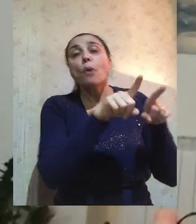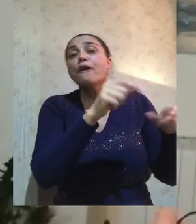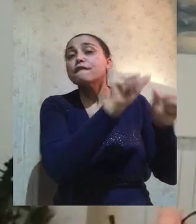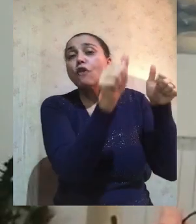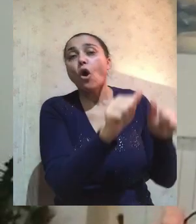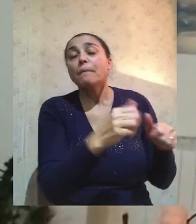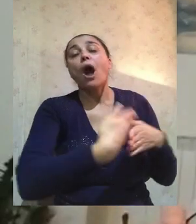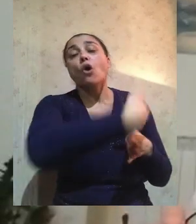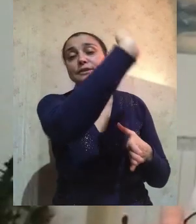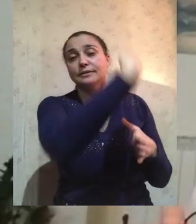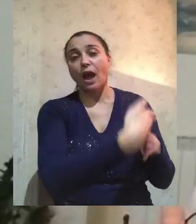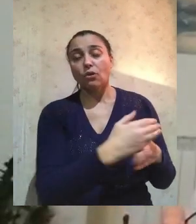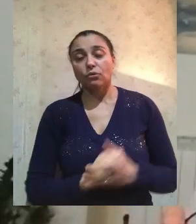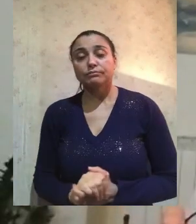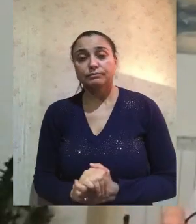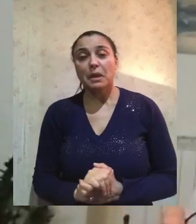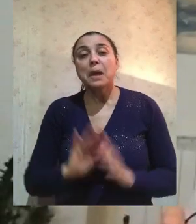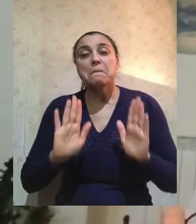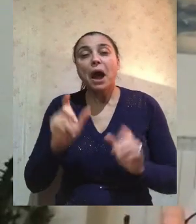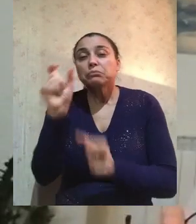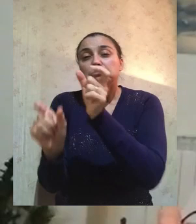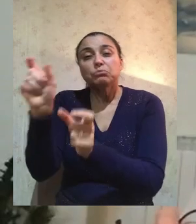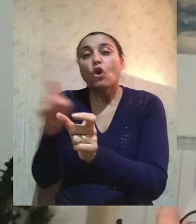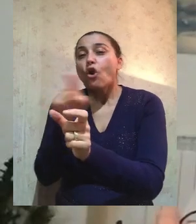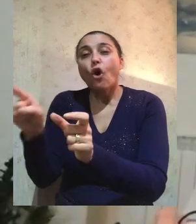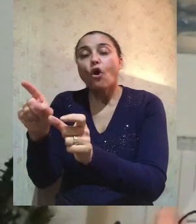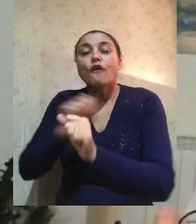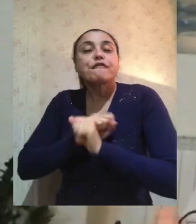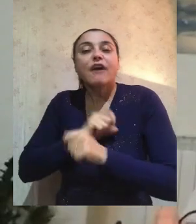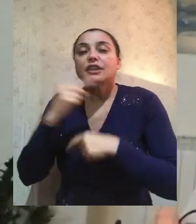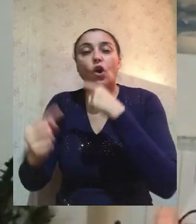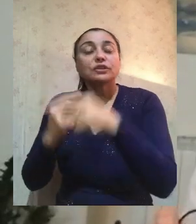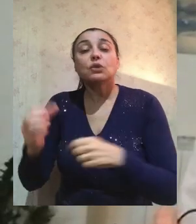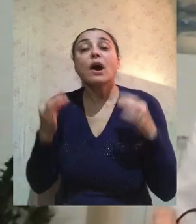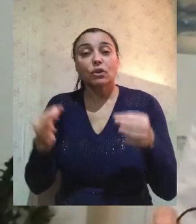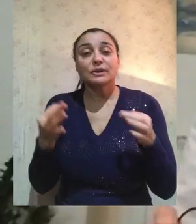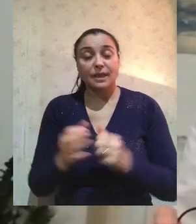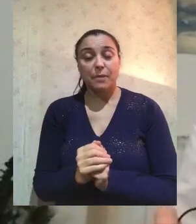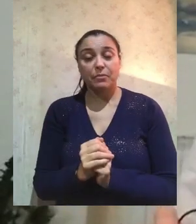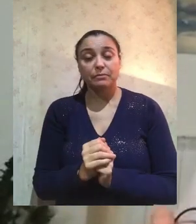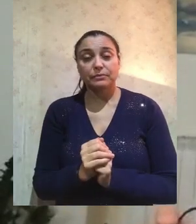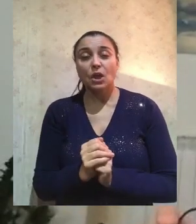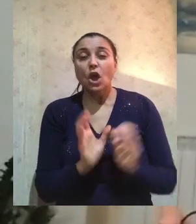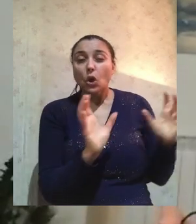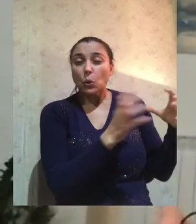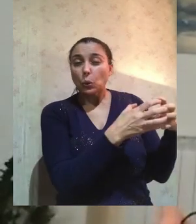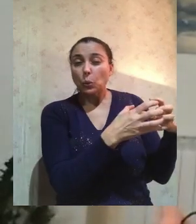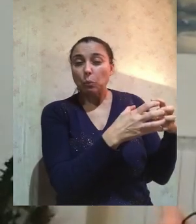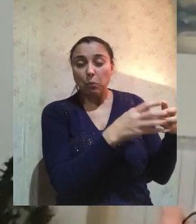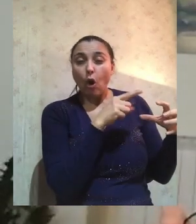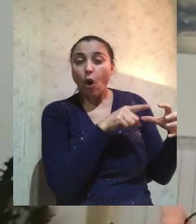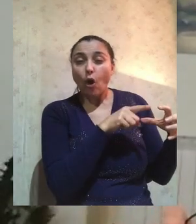folla, ma non misero in soggezione quei quattro uomini che portavano il paralitico. E allora gli scrive i farisei e cominciarono a